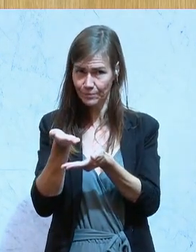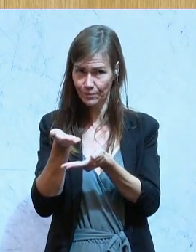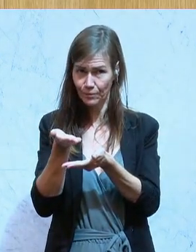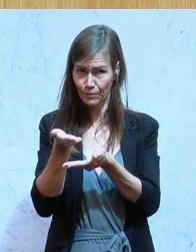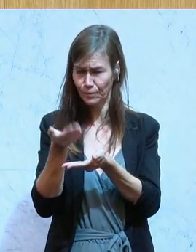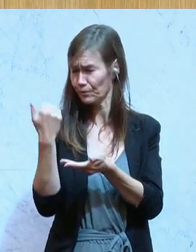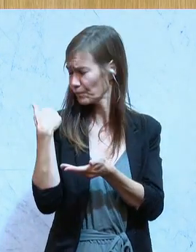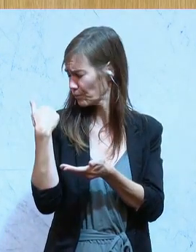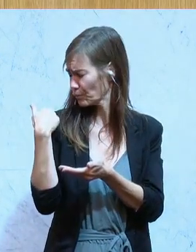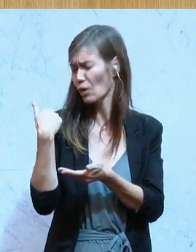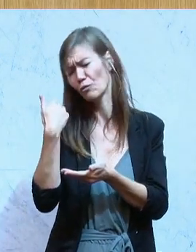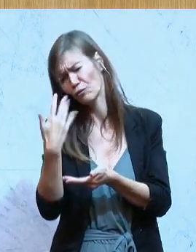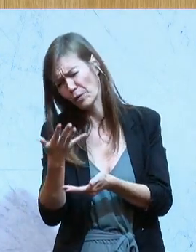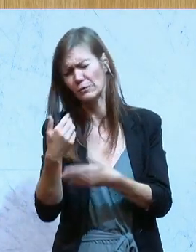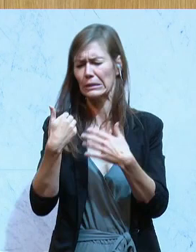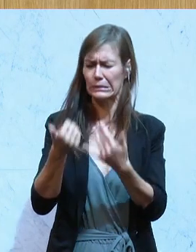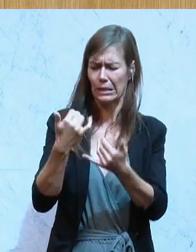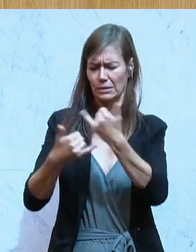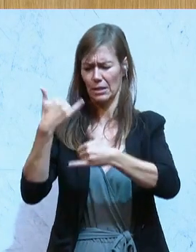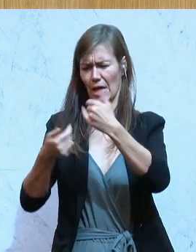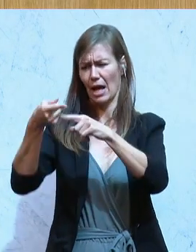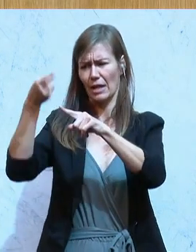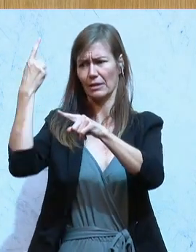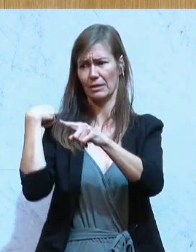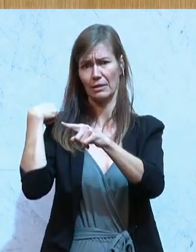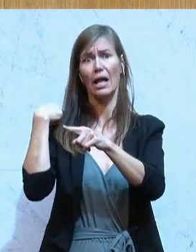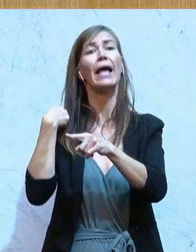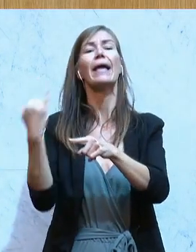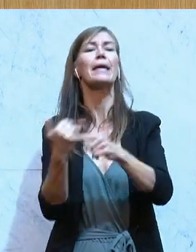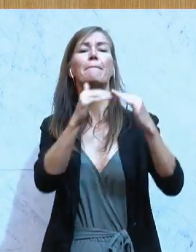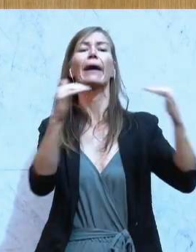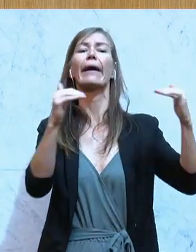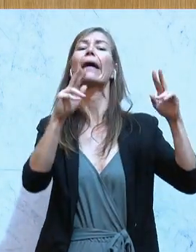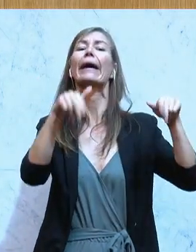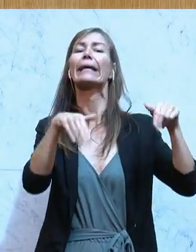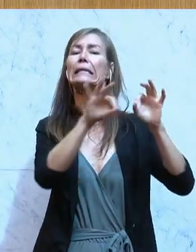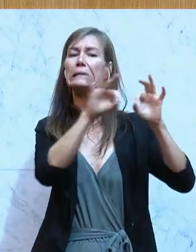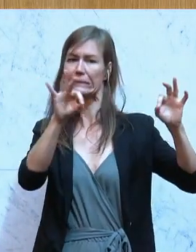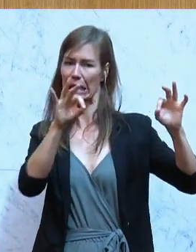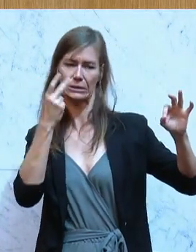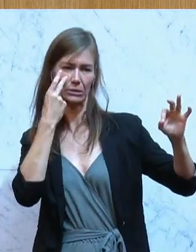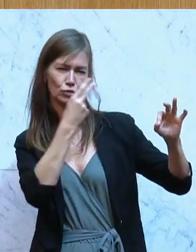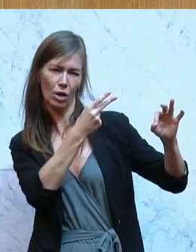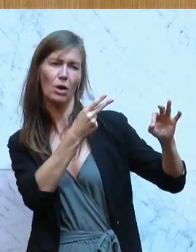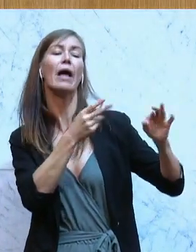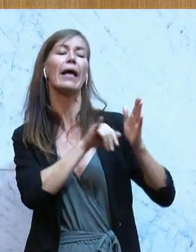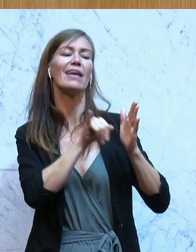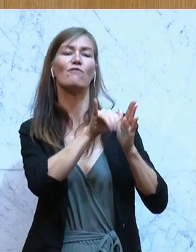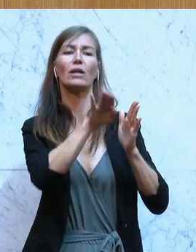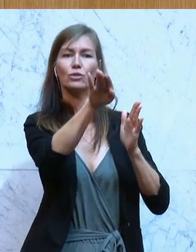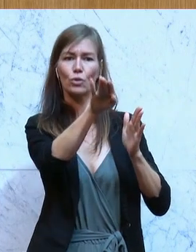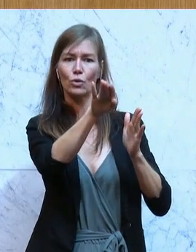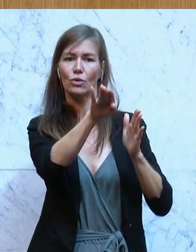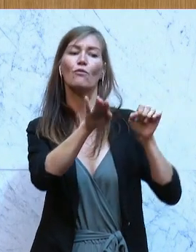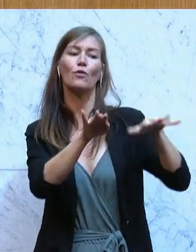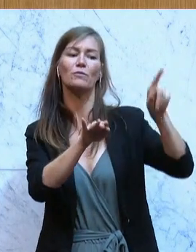50, 60 Jahren in Österreich gibt, ist immer die Inflation der letzten zwölf Monate. Und die ist berechnet mit